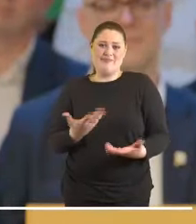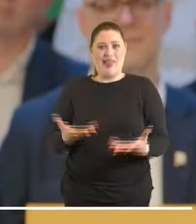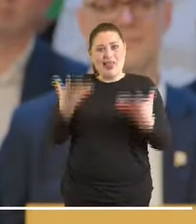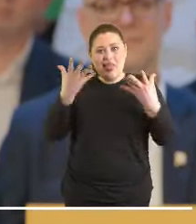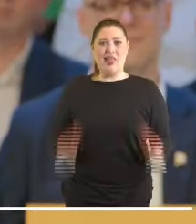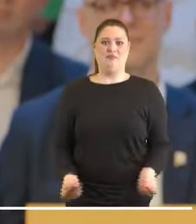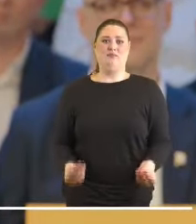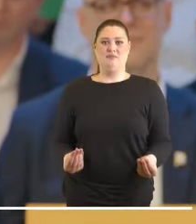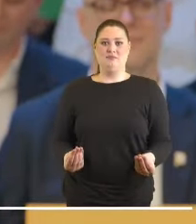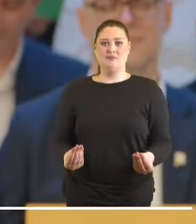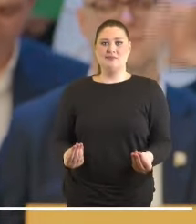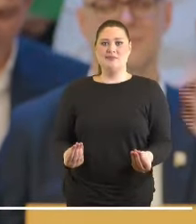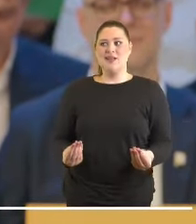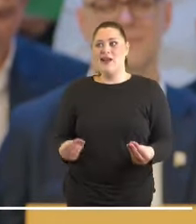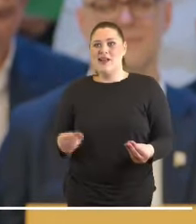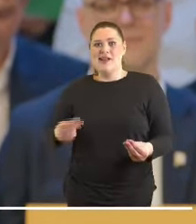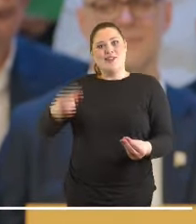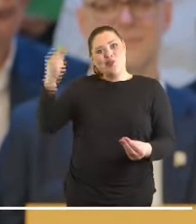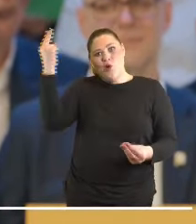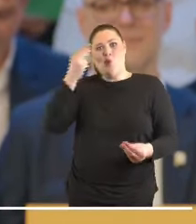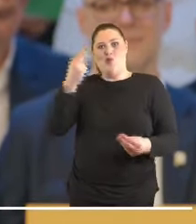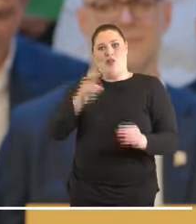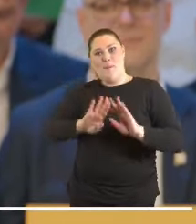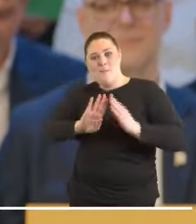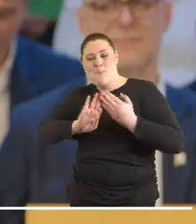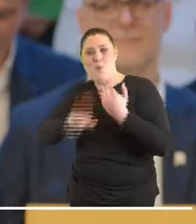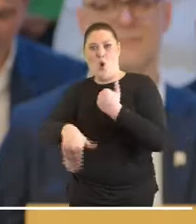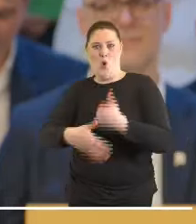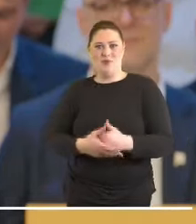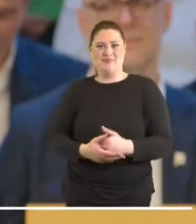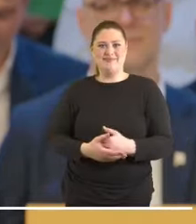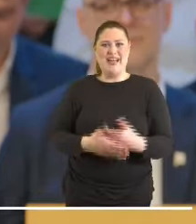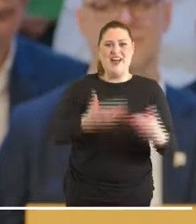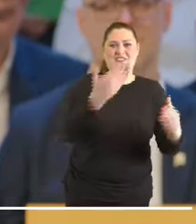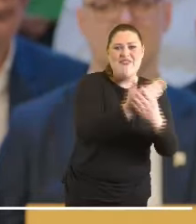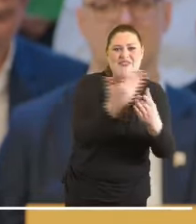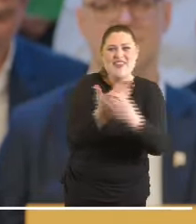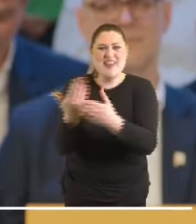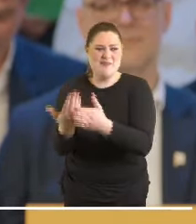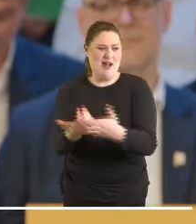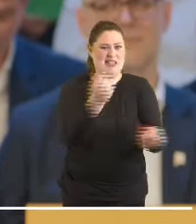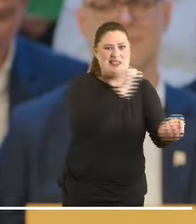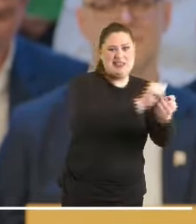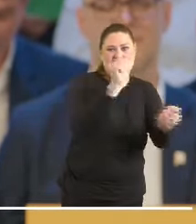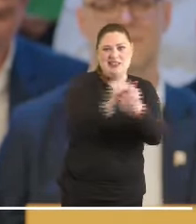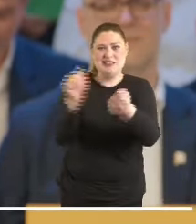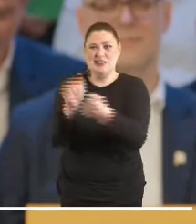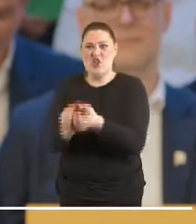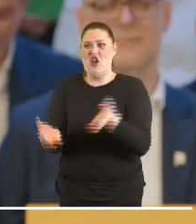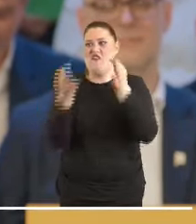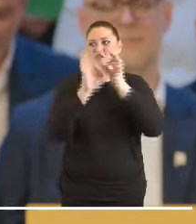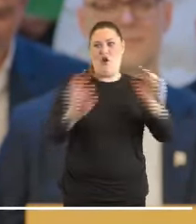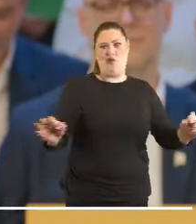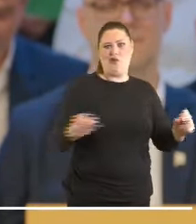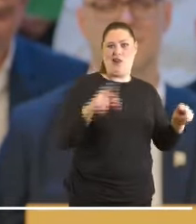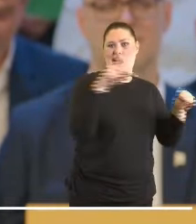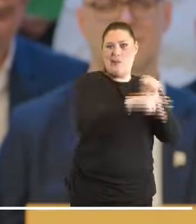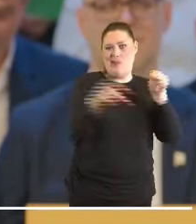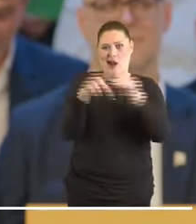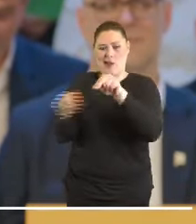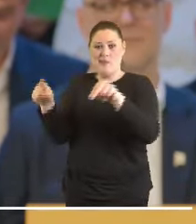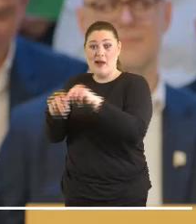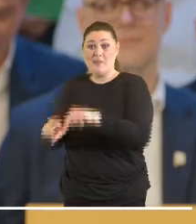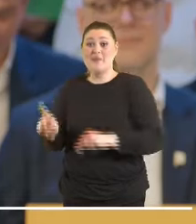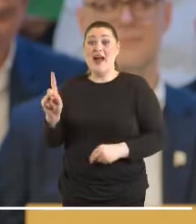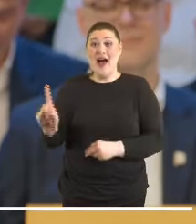Polsce obowiązujący, który podcinał skrzydła, który niszczył przedsiębiorczość, który zabijał wolność. Ale mamy wśród nas też tych, których